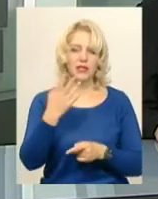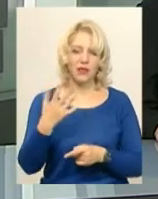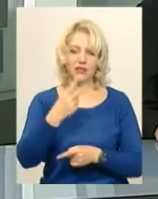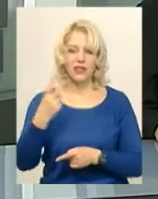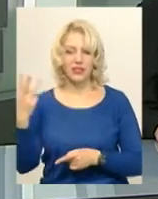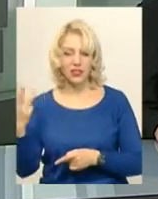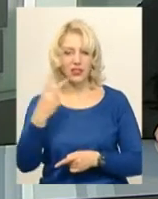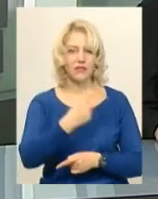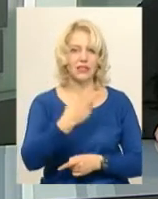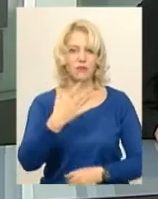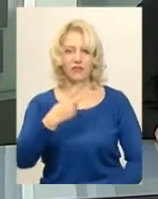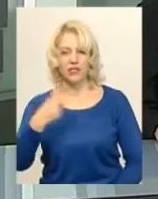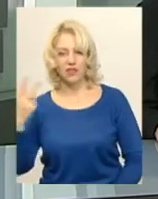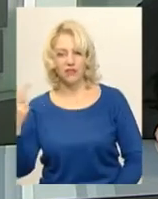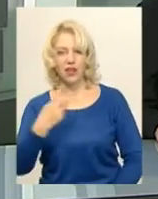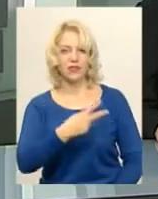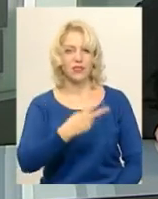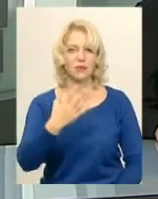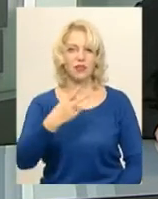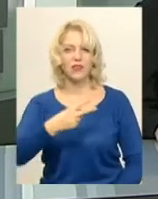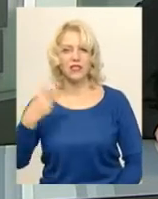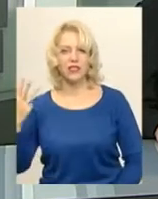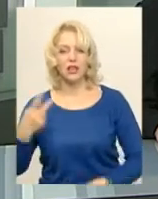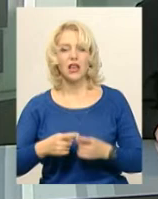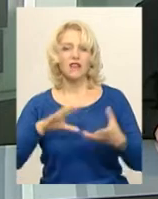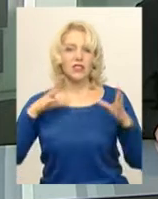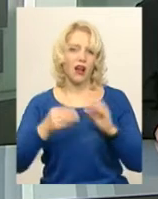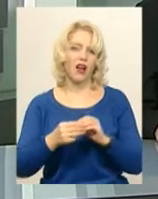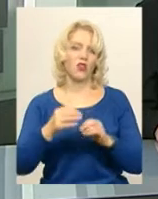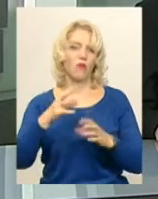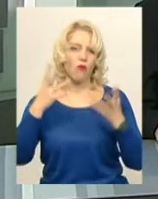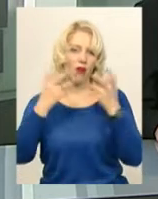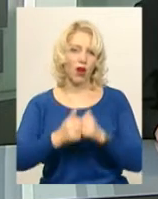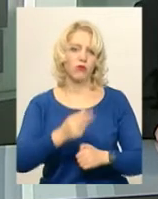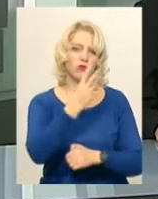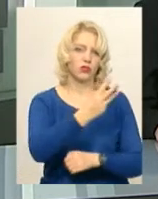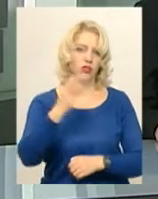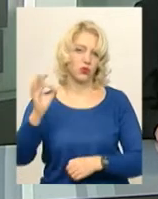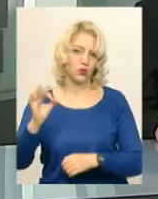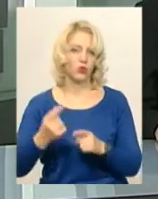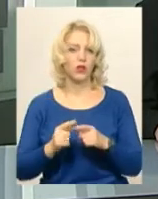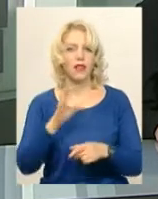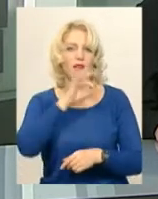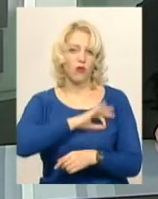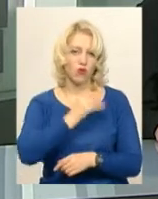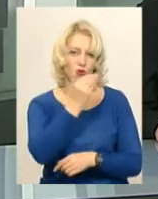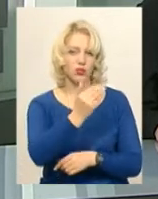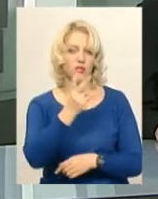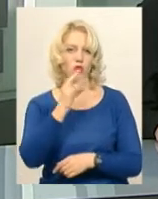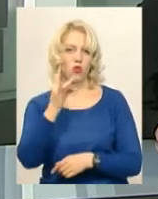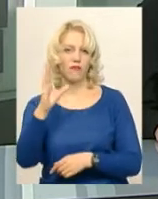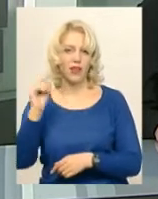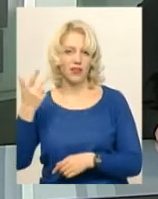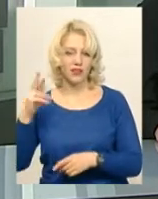25-22 та 25-23. Загальний рахунок матчу 3-0 на користь «Фьорди». 14 листопада клуби зіграють матч